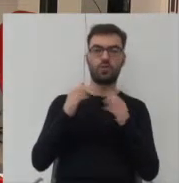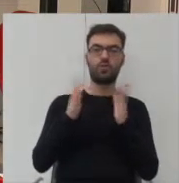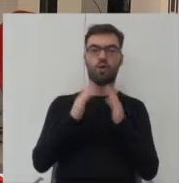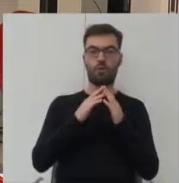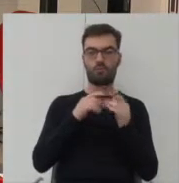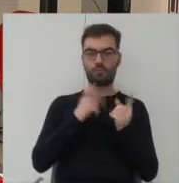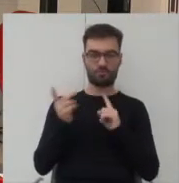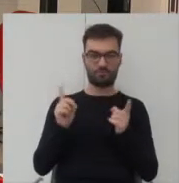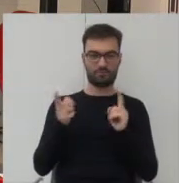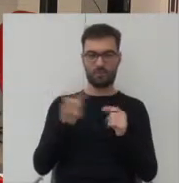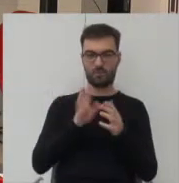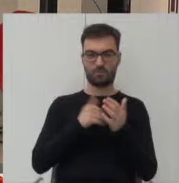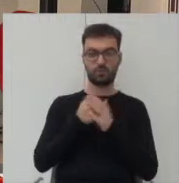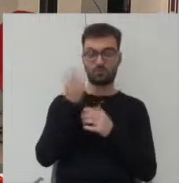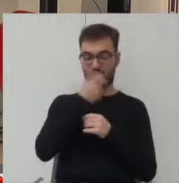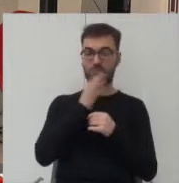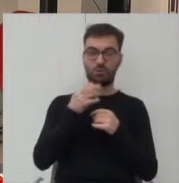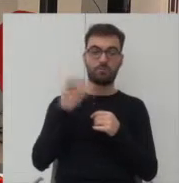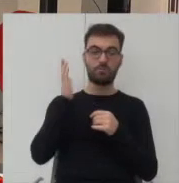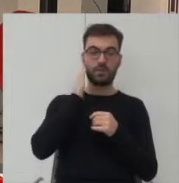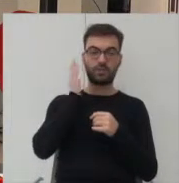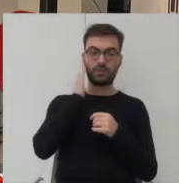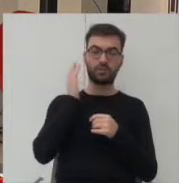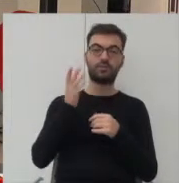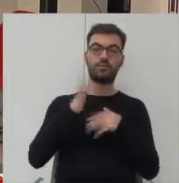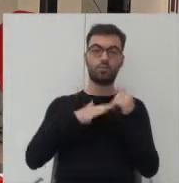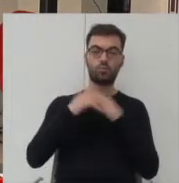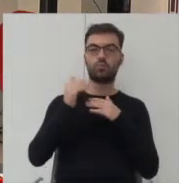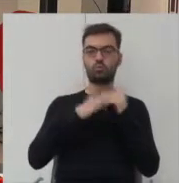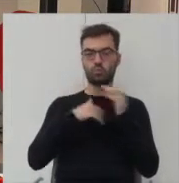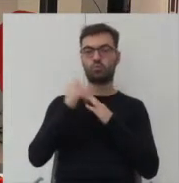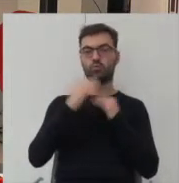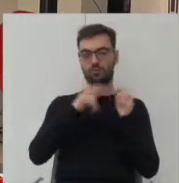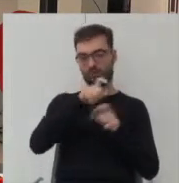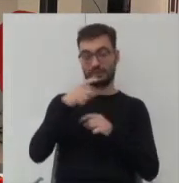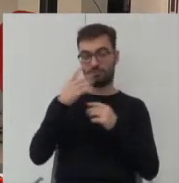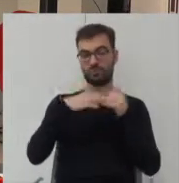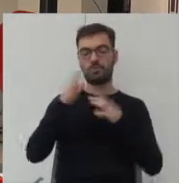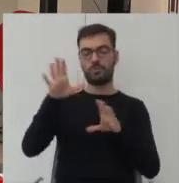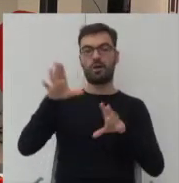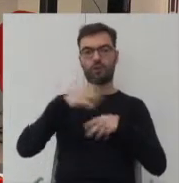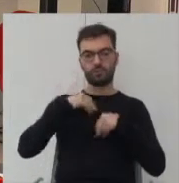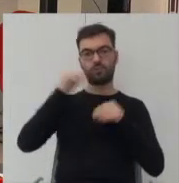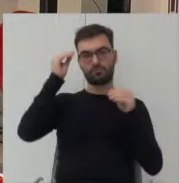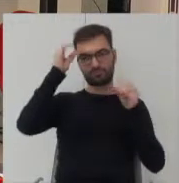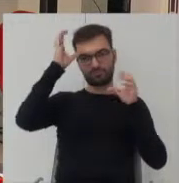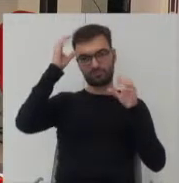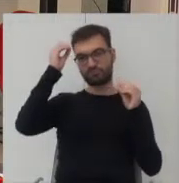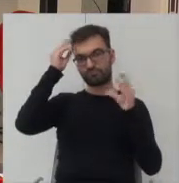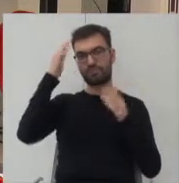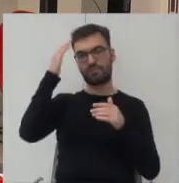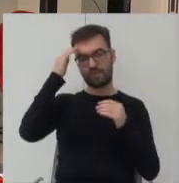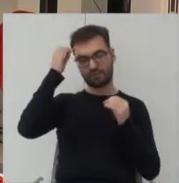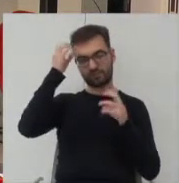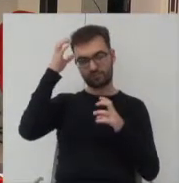o tyle właśnie ciekawe że mieszkańcy budując otrzymują pewien zakres wiedzy które pozwala im w